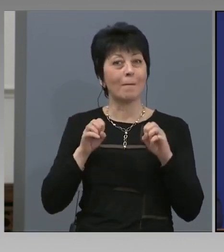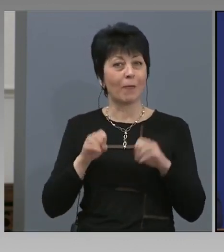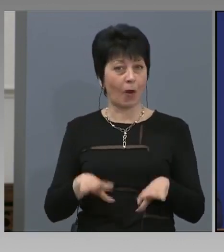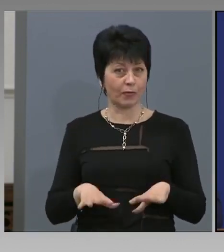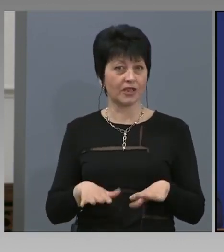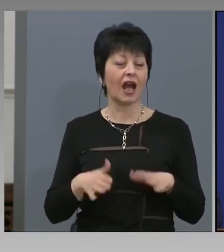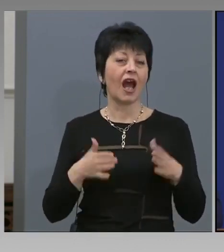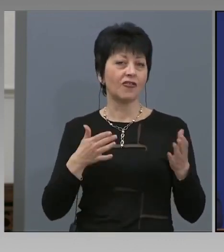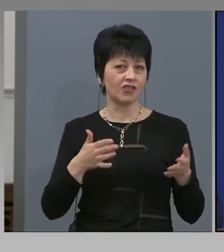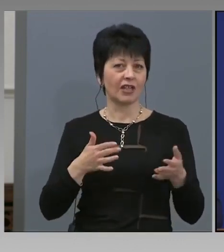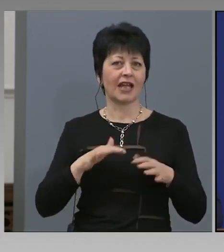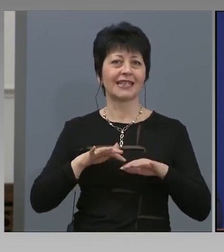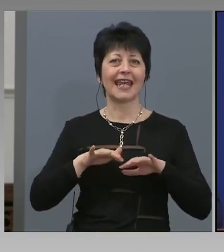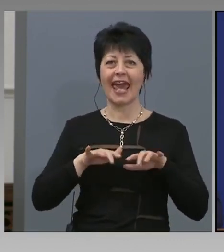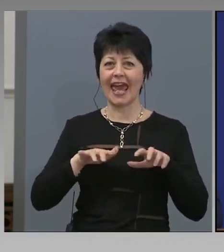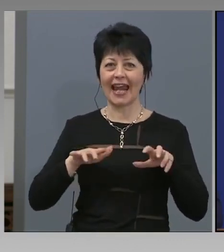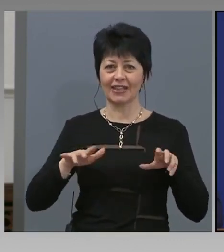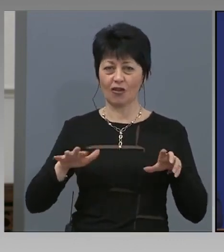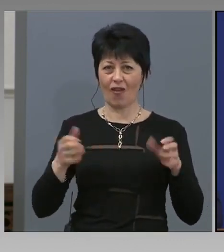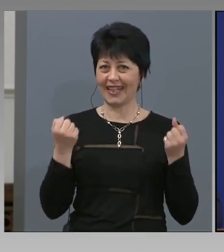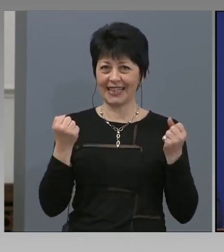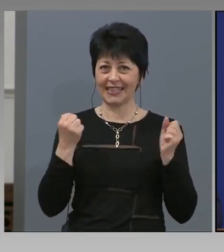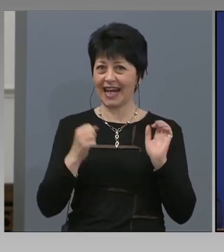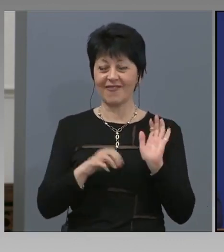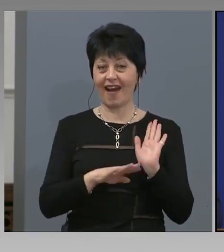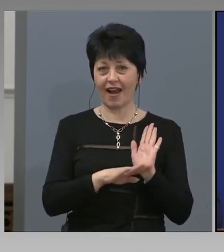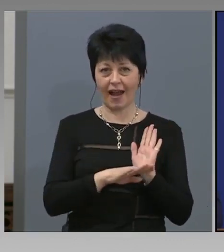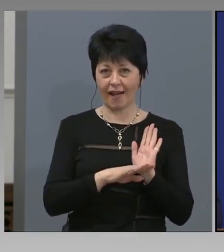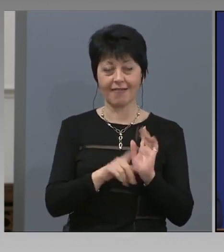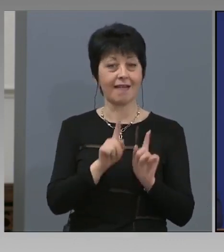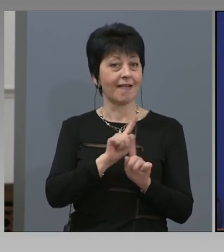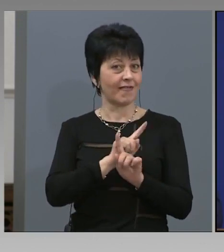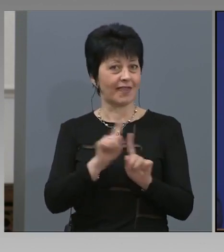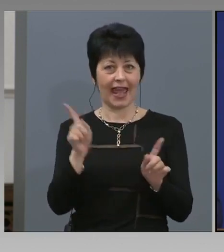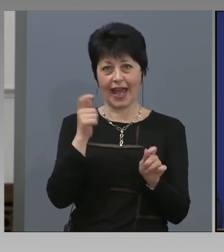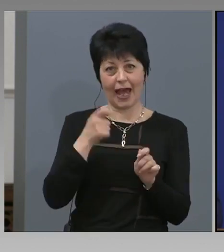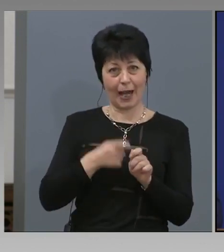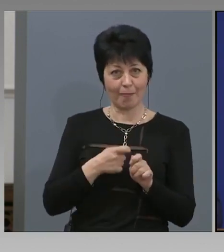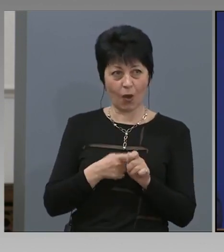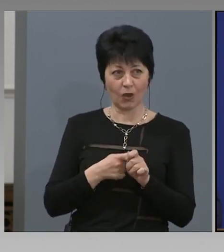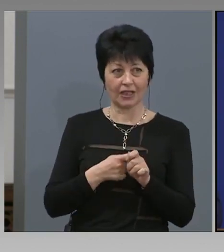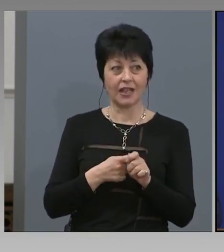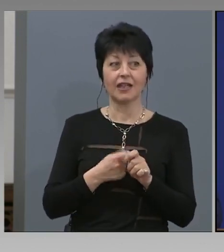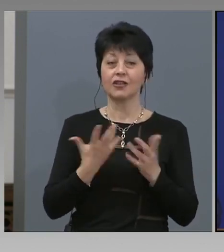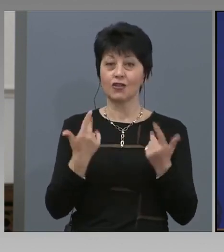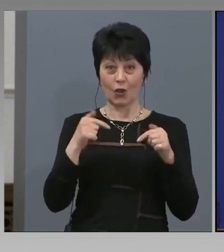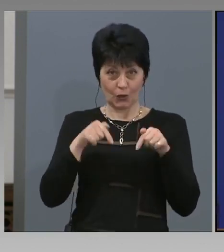електронната здравна карта не работи? Защото електронната здравна карта, предполагам, днес ще бъде от голяма полза.